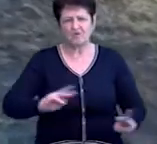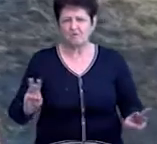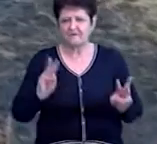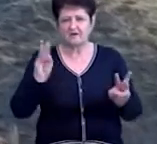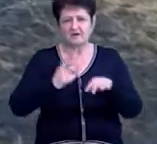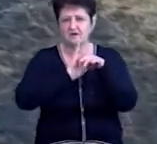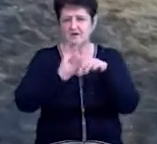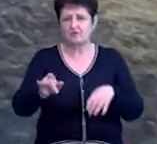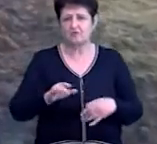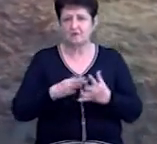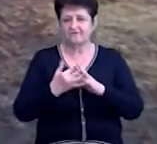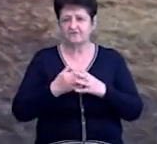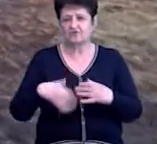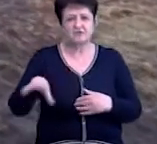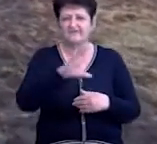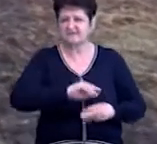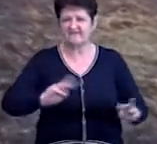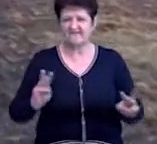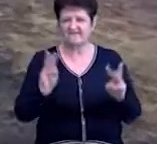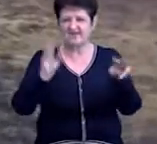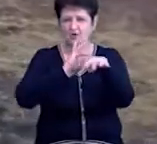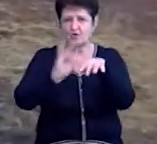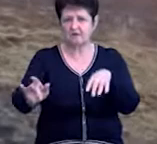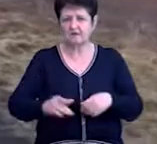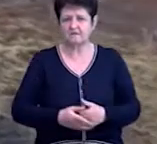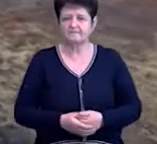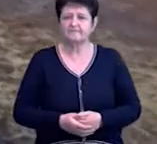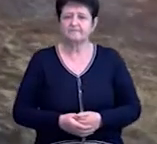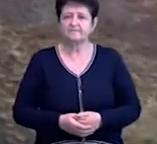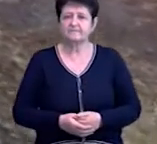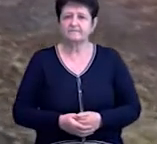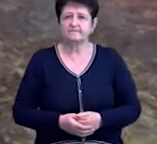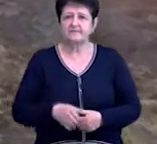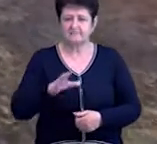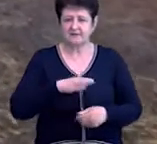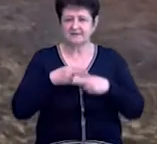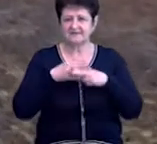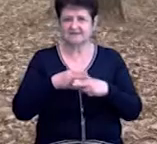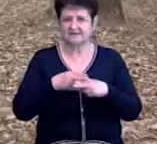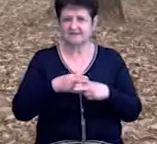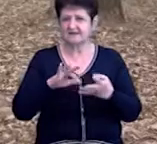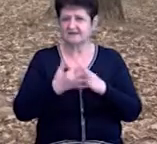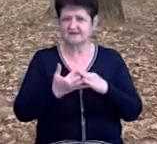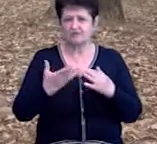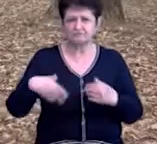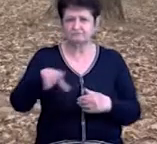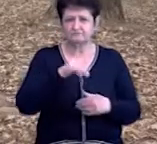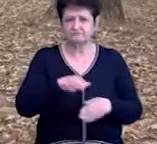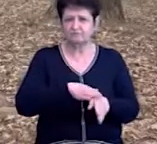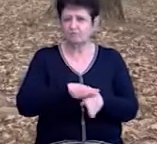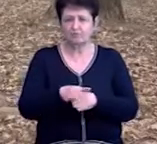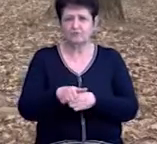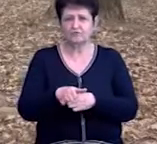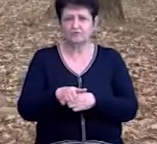повністю, вже сіло, всі вигоріли. От Олільов був, станція там і сіло повністю, вже